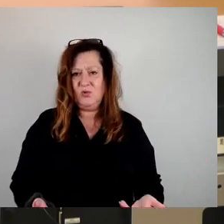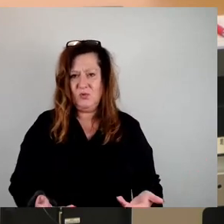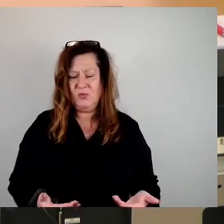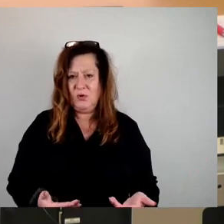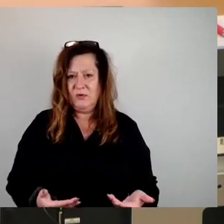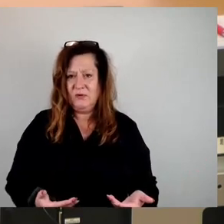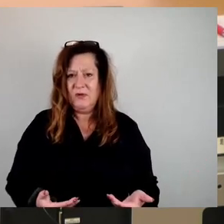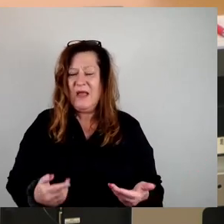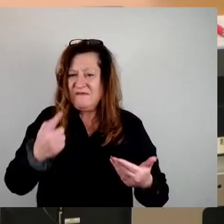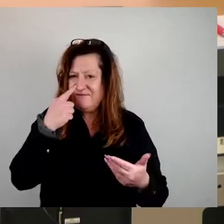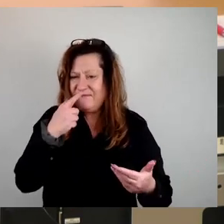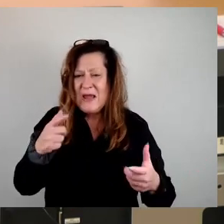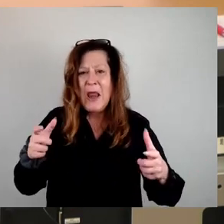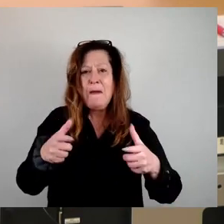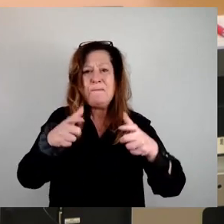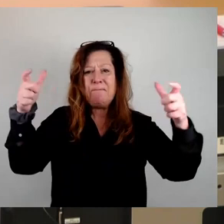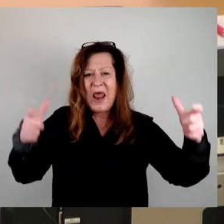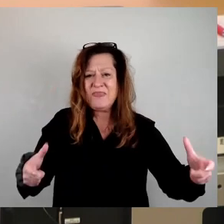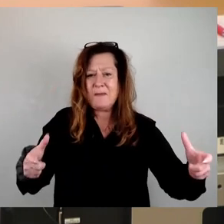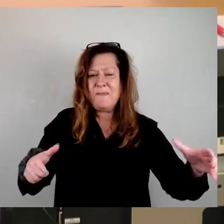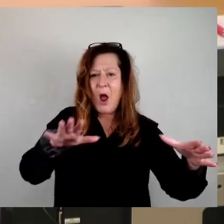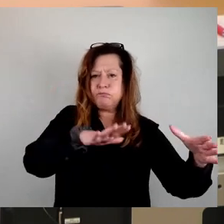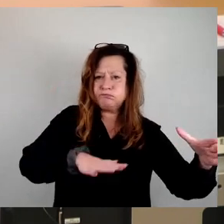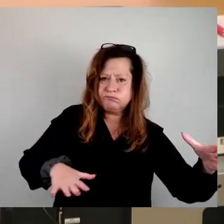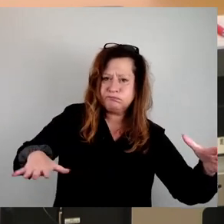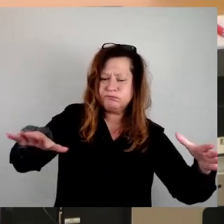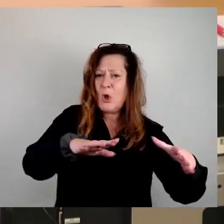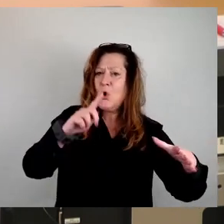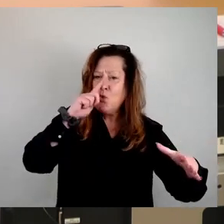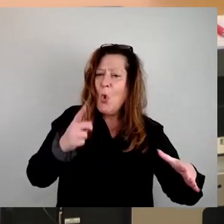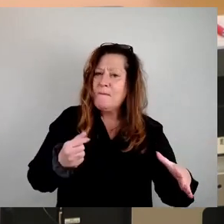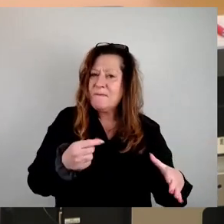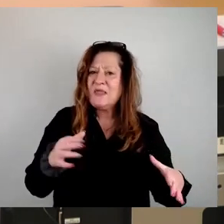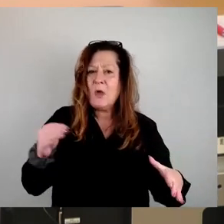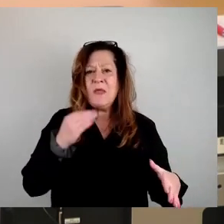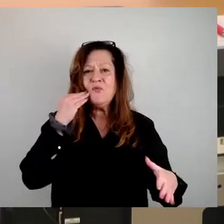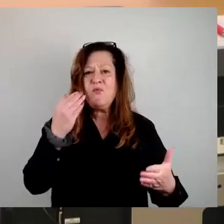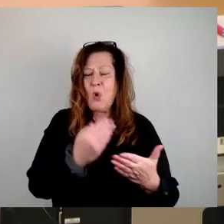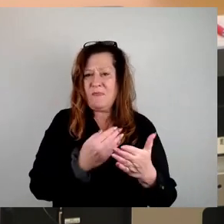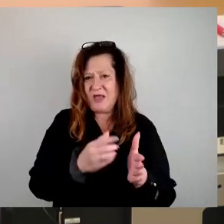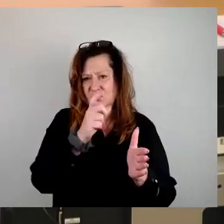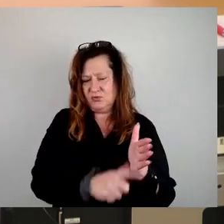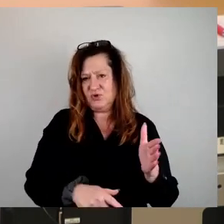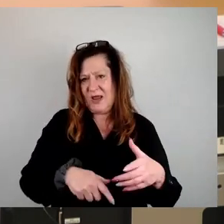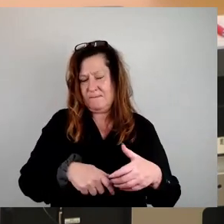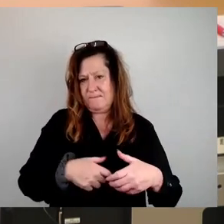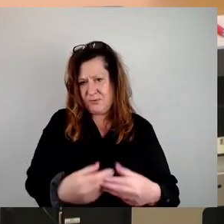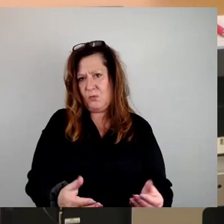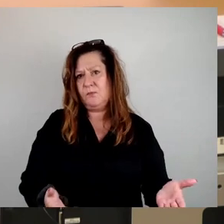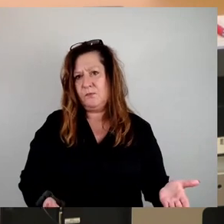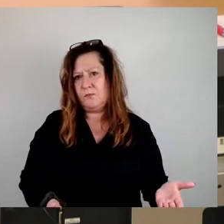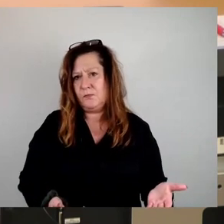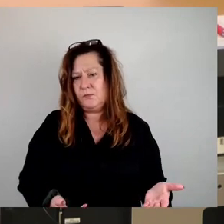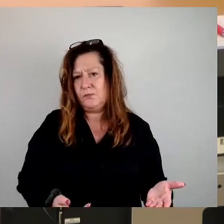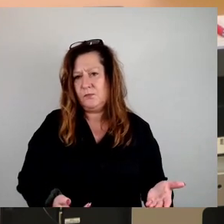wenn Plattenbaugroßraumsiedlungen ausschließlich an Mieter mit Wohnberechtigungsschein vermietet werden. Wir wollen